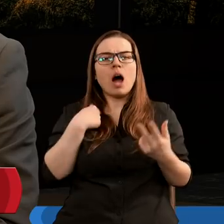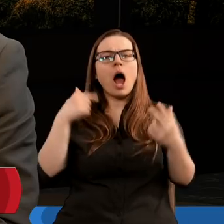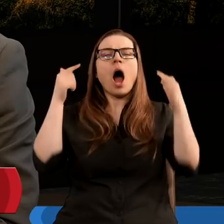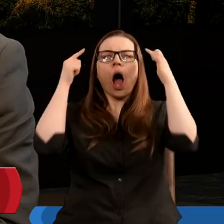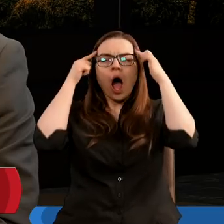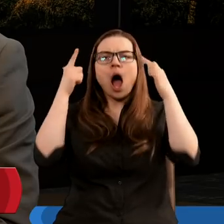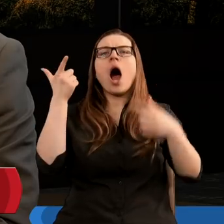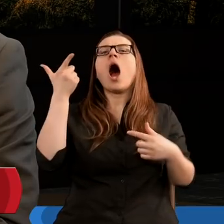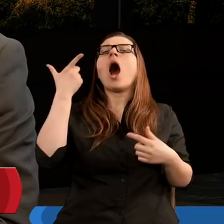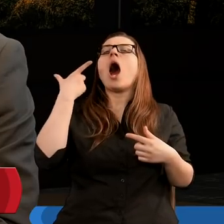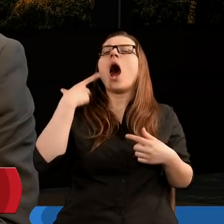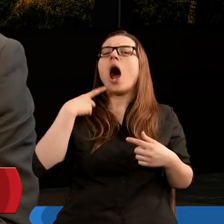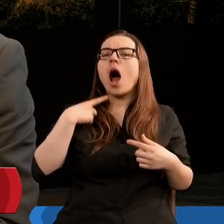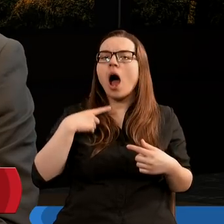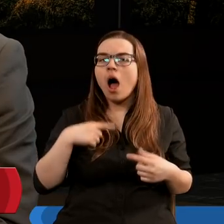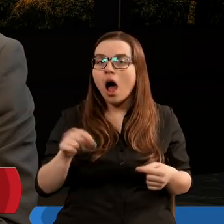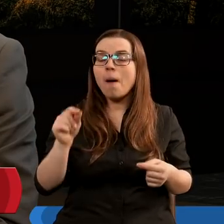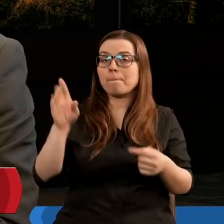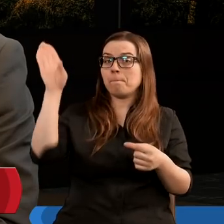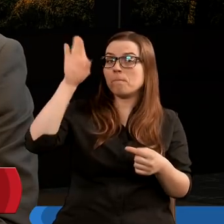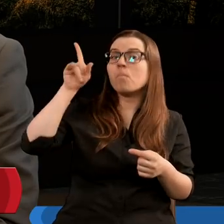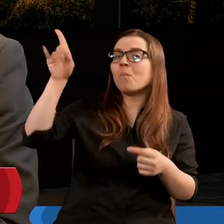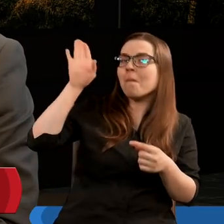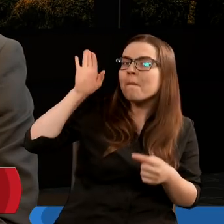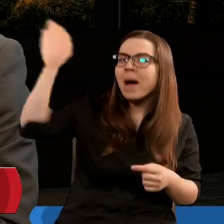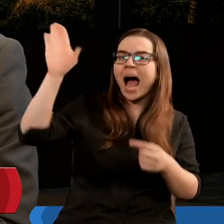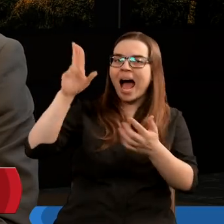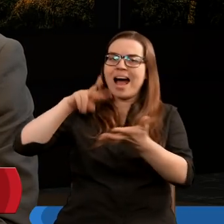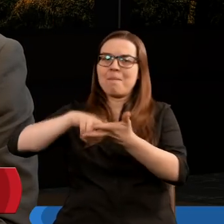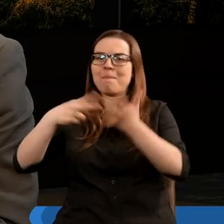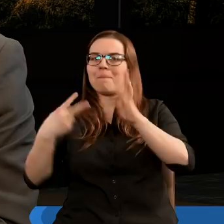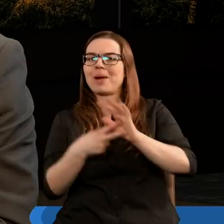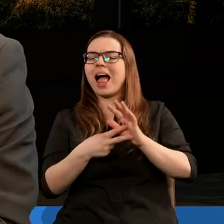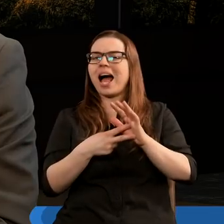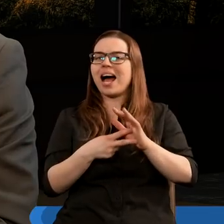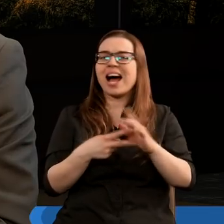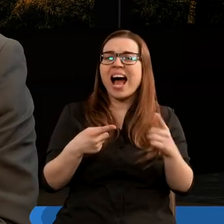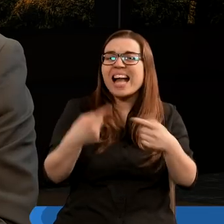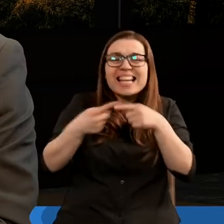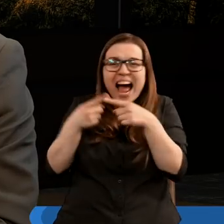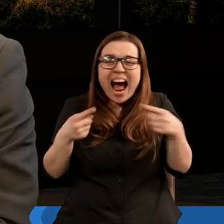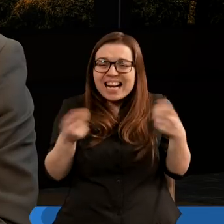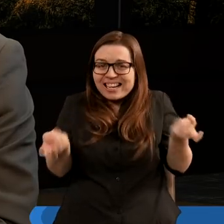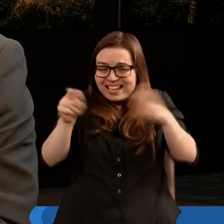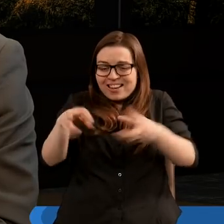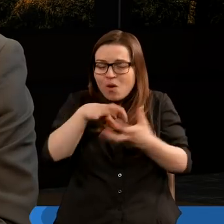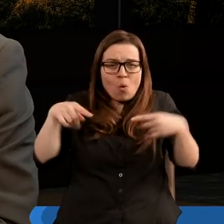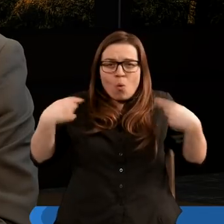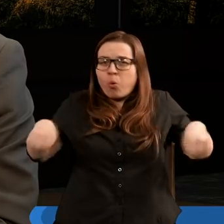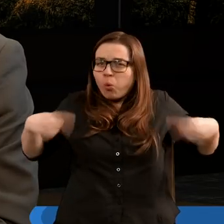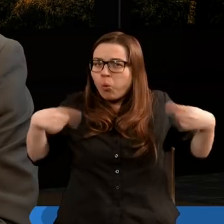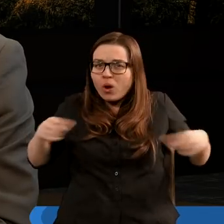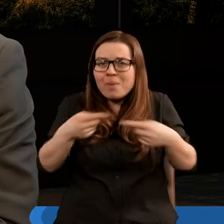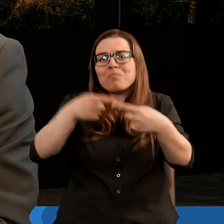uświadomiłem sobie, że Pan Bóg miał ten plan przed założeniem świata. Jest to tak